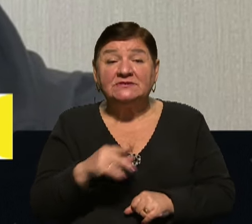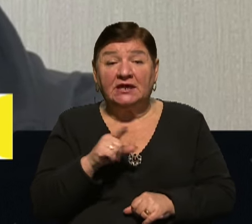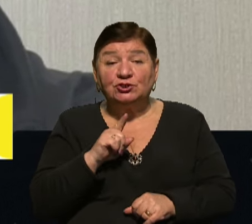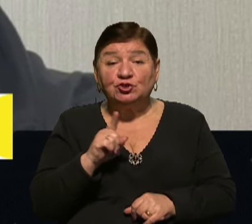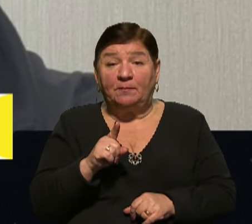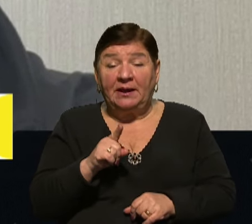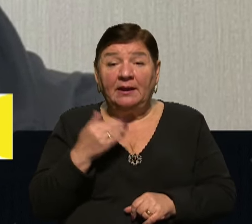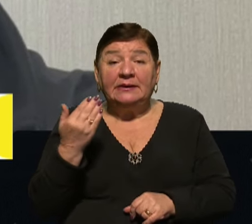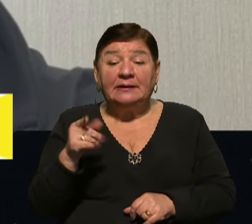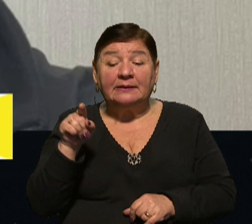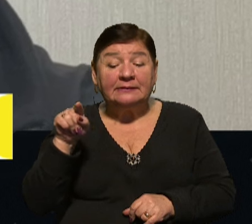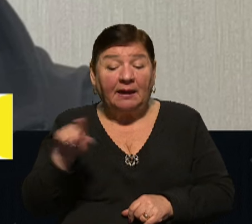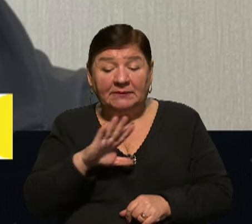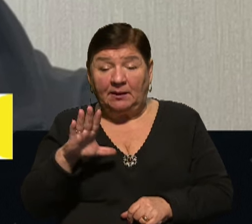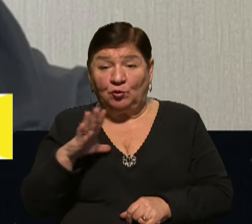щоб їх там не було.